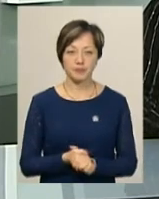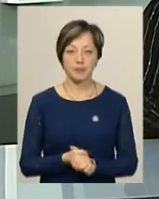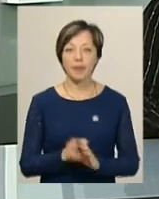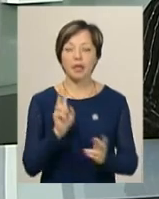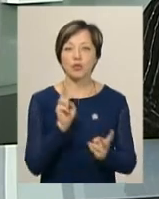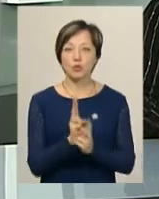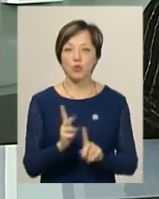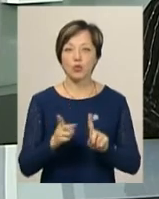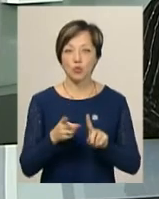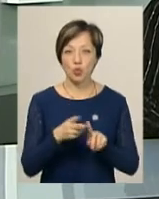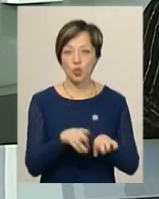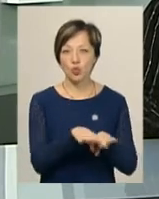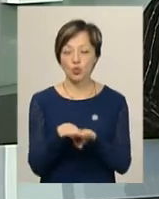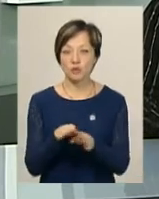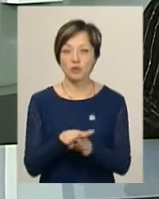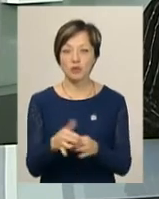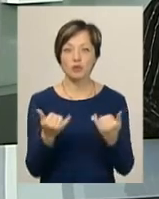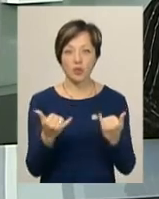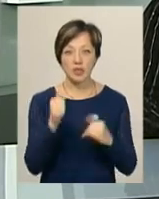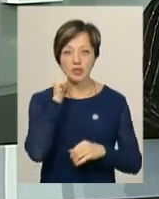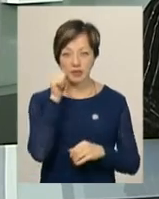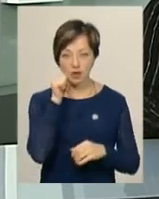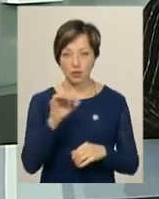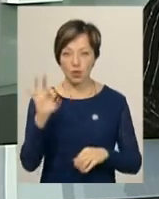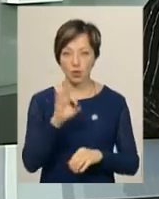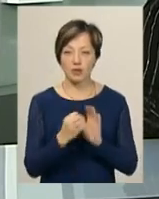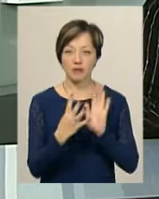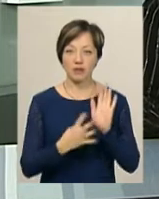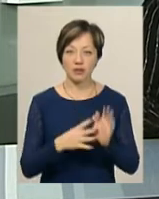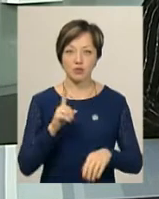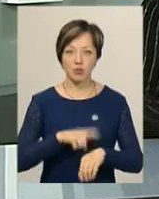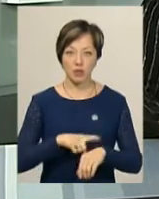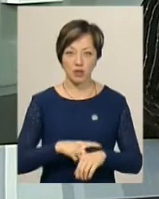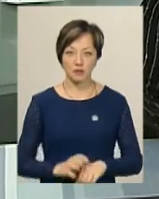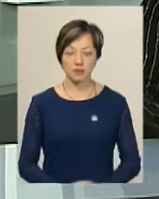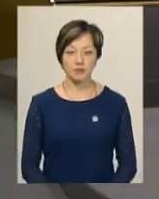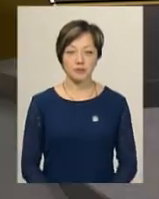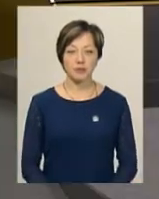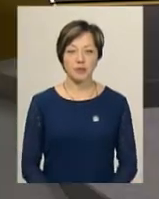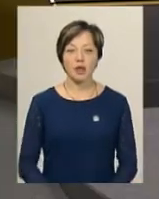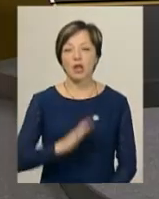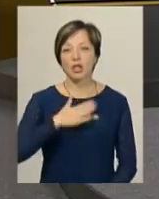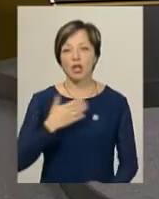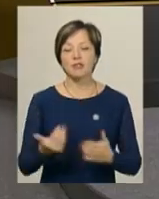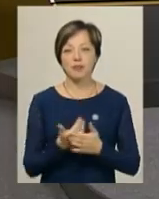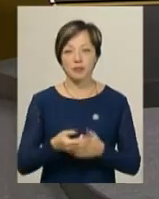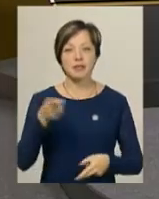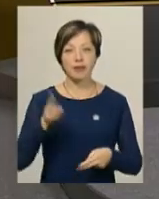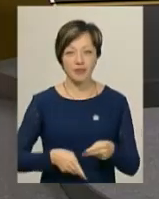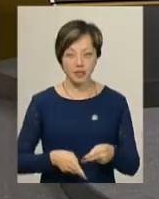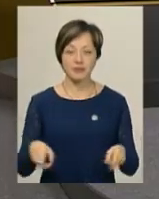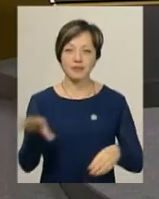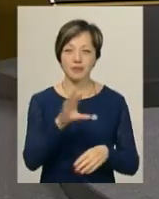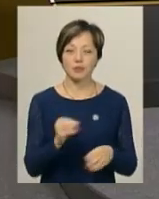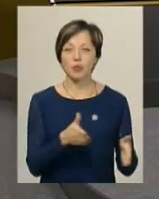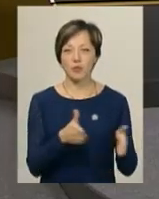Зустрічі другого туру відбуваються сьогодні та завтра о 19-й годині. Наш випуск на цьому завершено.